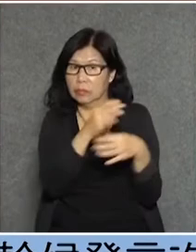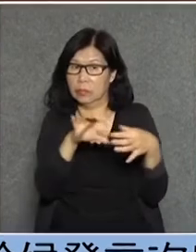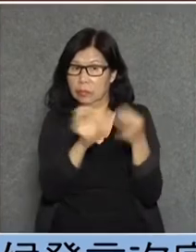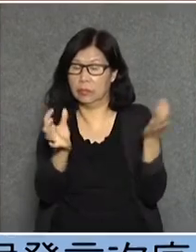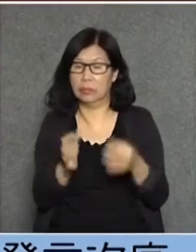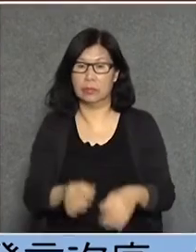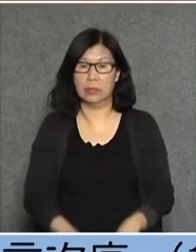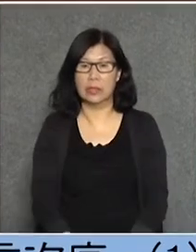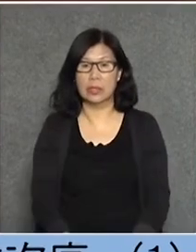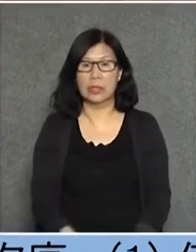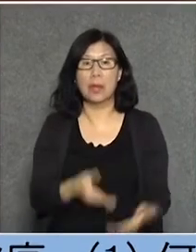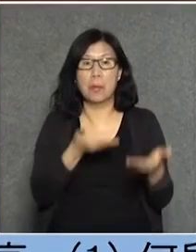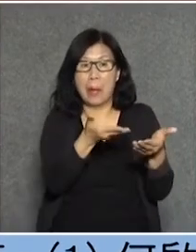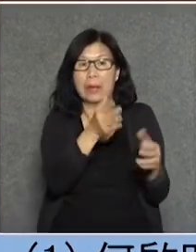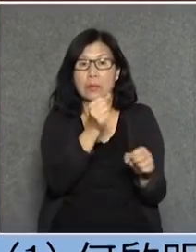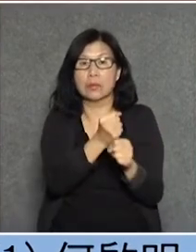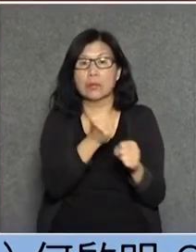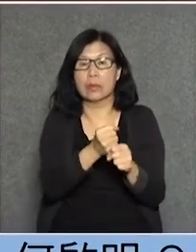你去做就浪費時間